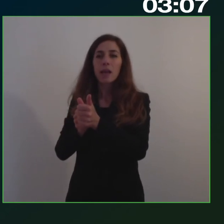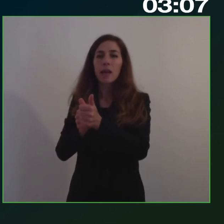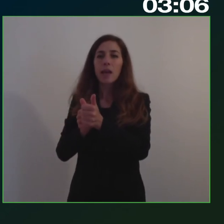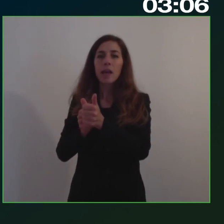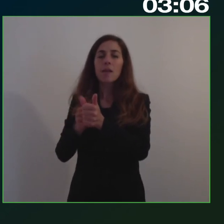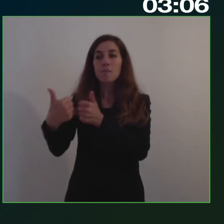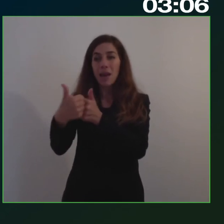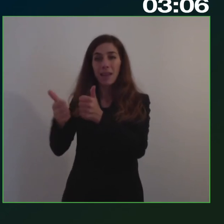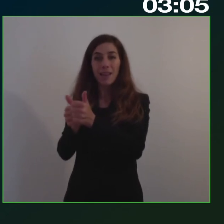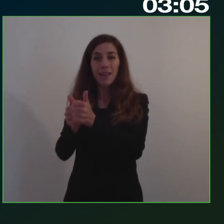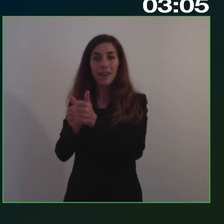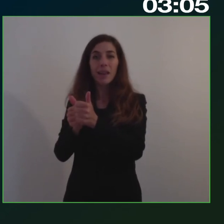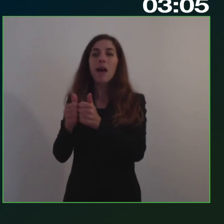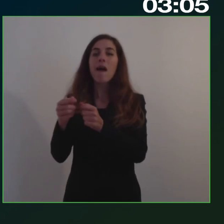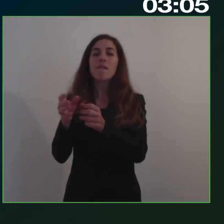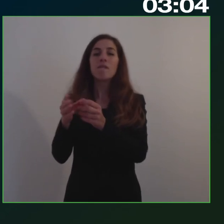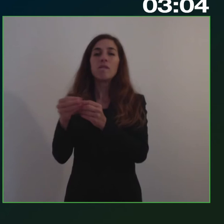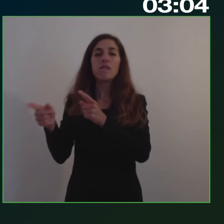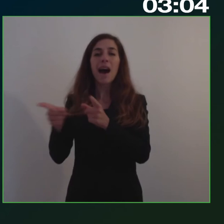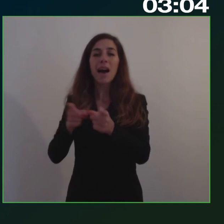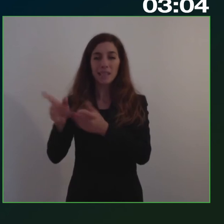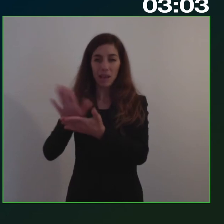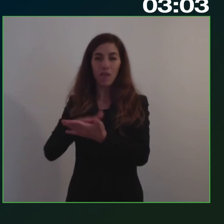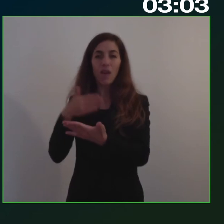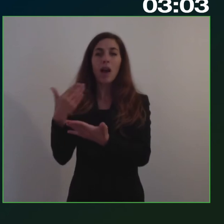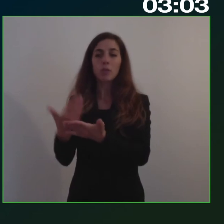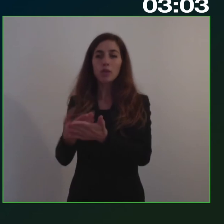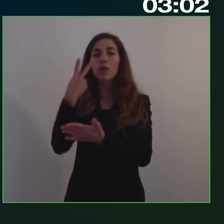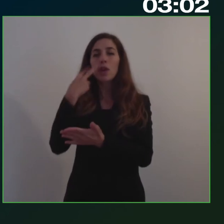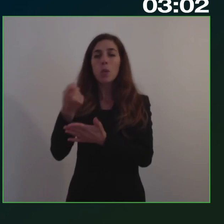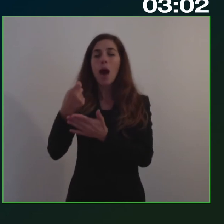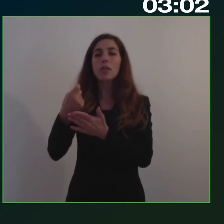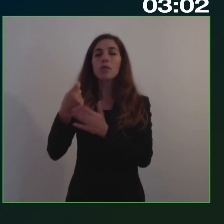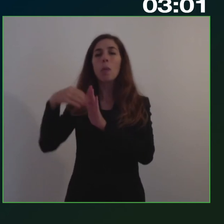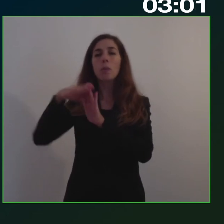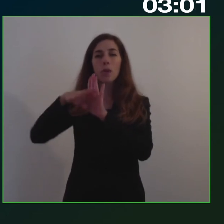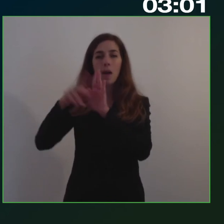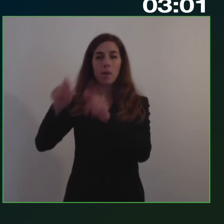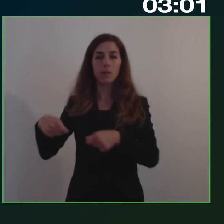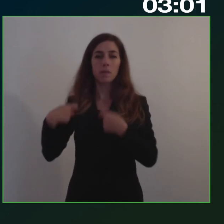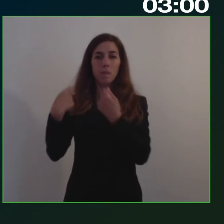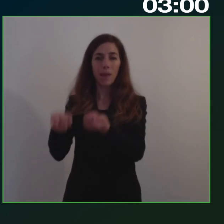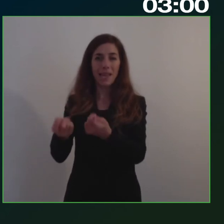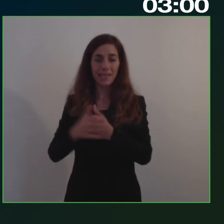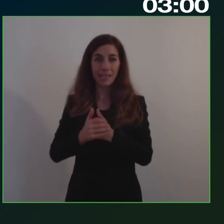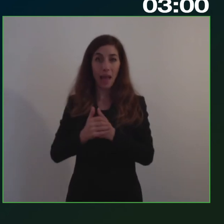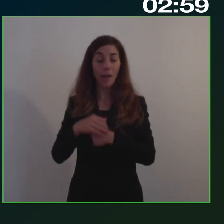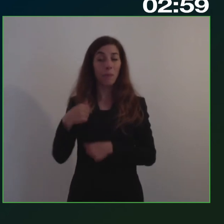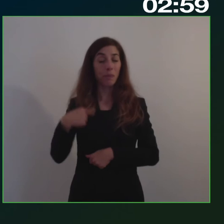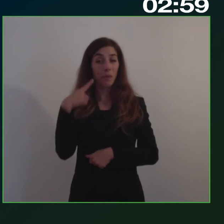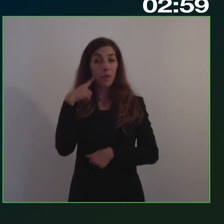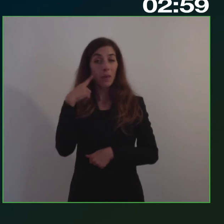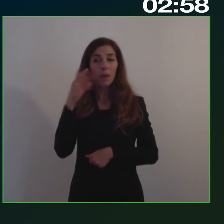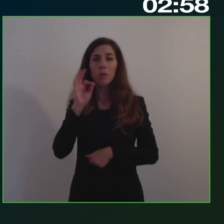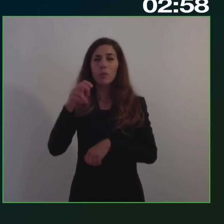la fase di valutazione quella che è il programma di spesa. Ho scritto con Piovere e ho visto il dottor